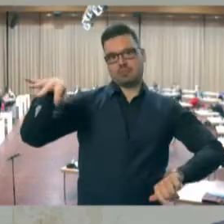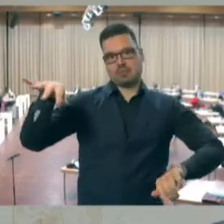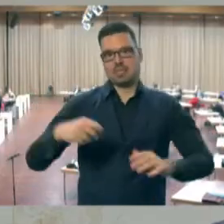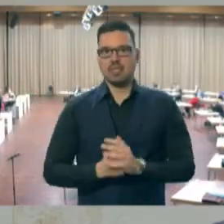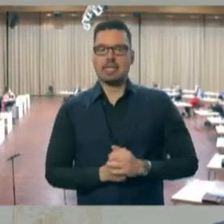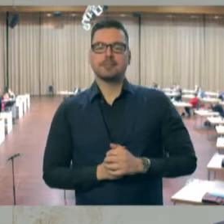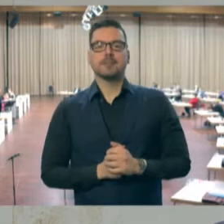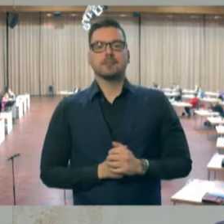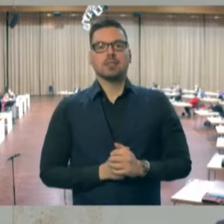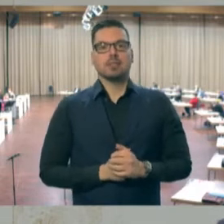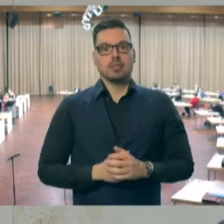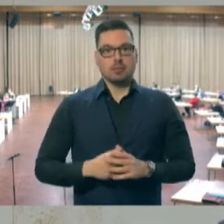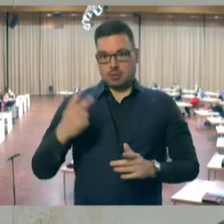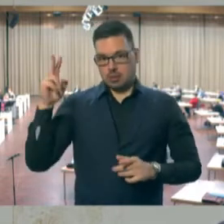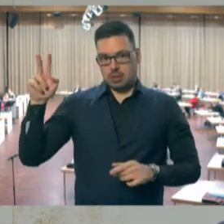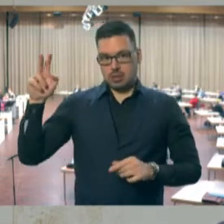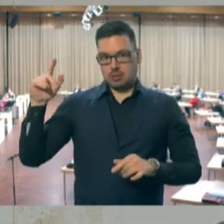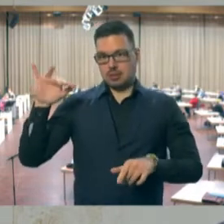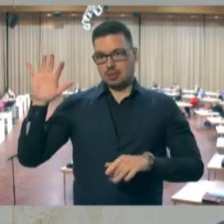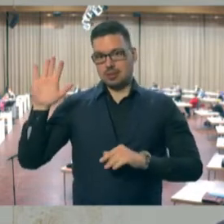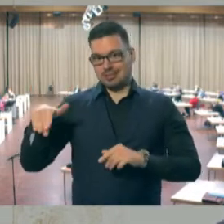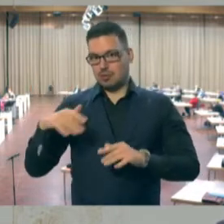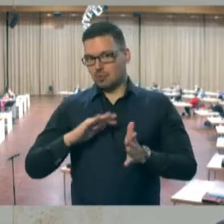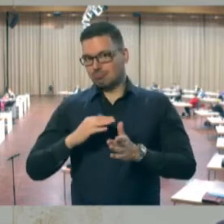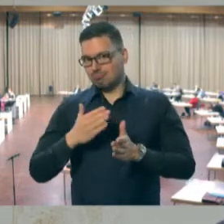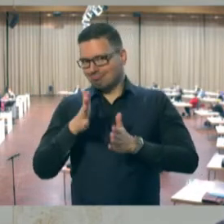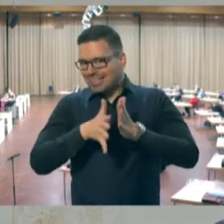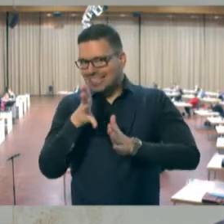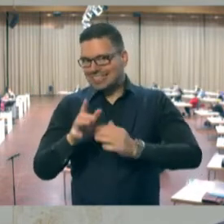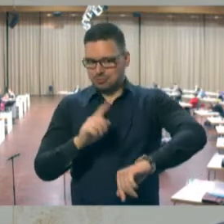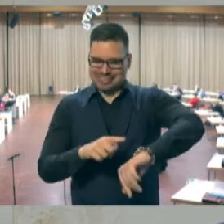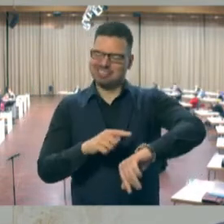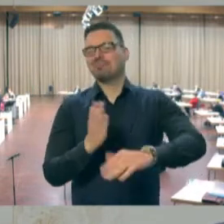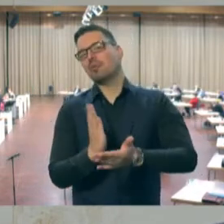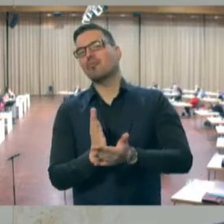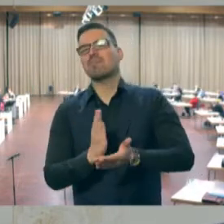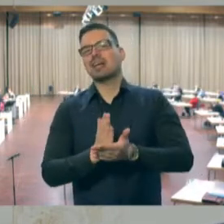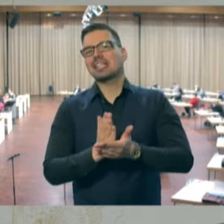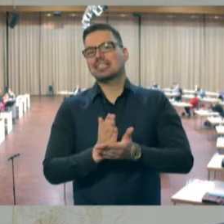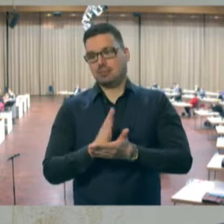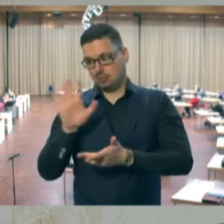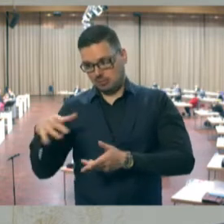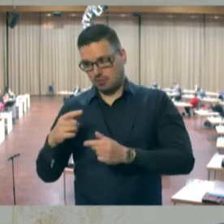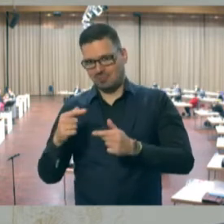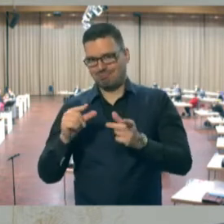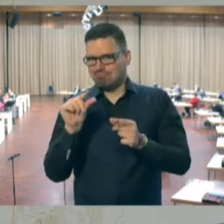Mit Ihrer Zustimmung nun sozusagen außerhalb meiner eigentlichen Redezeit